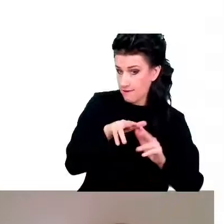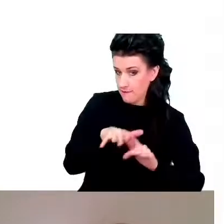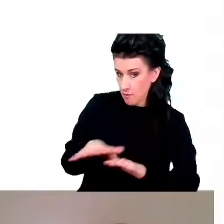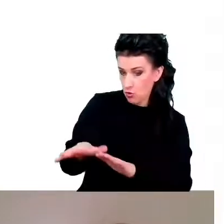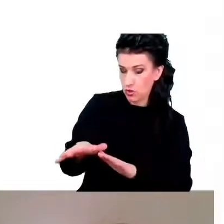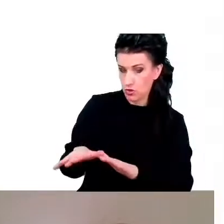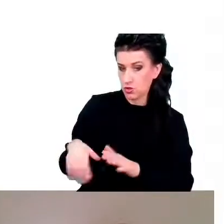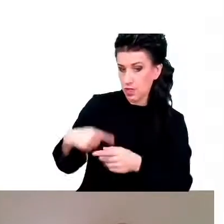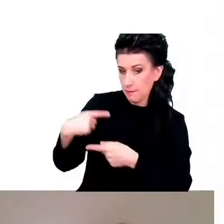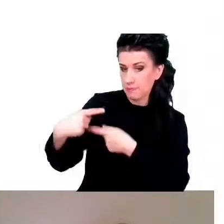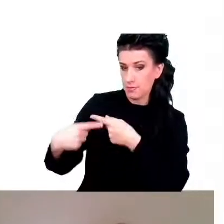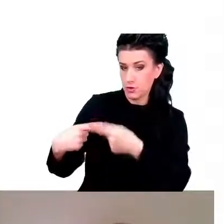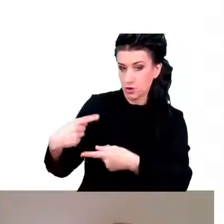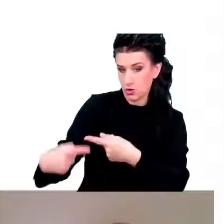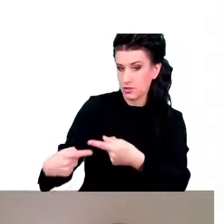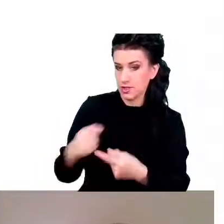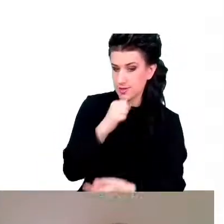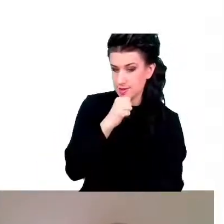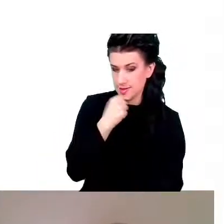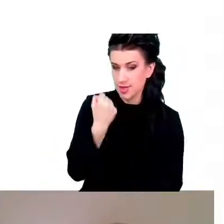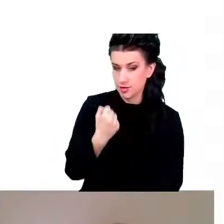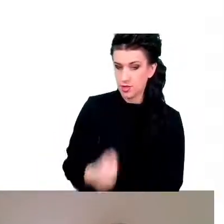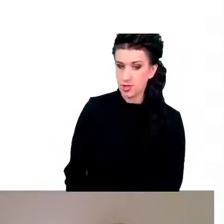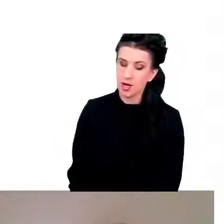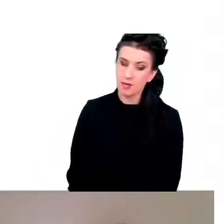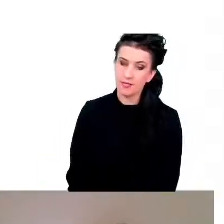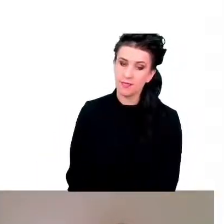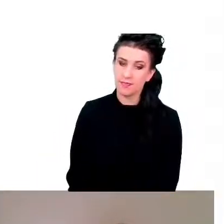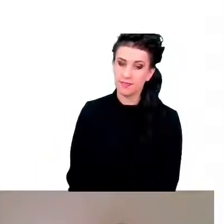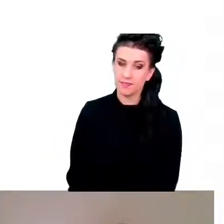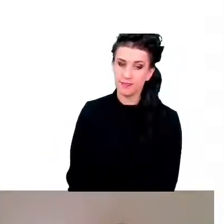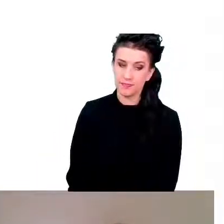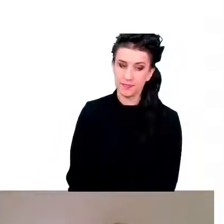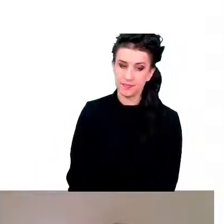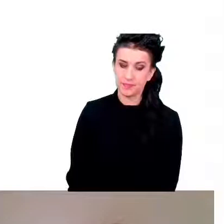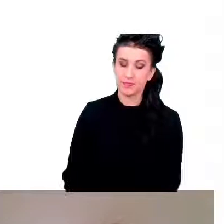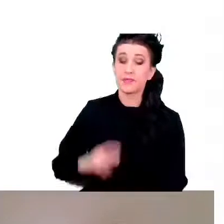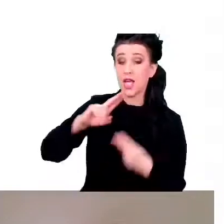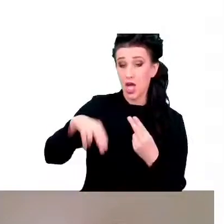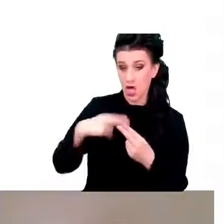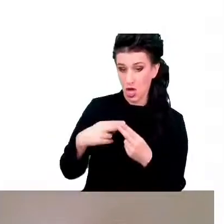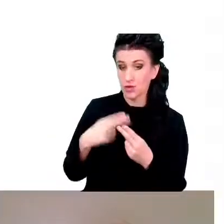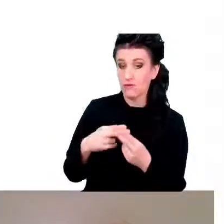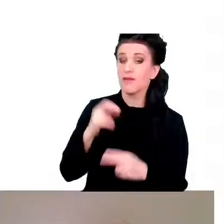czy jakimiś sposobami wpływać na ten proces. No i odpowiedź brzmi tak.